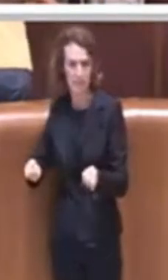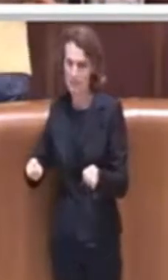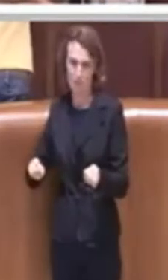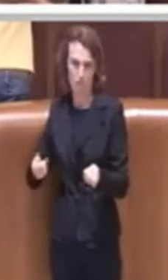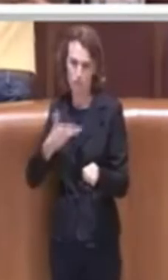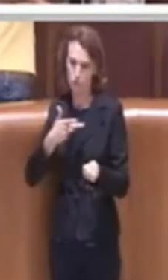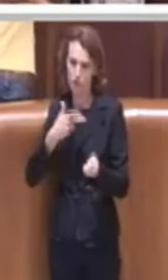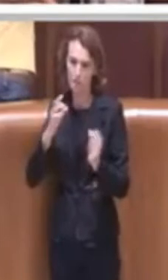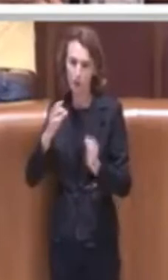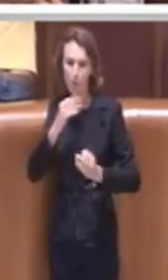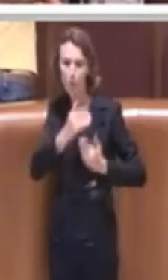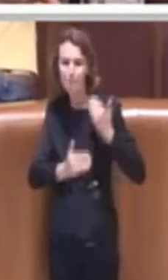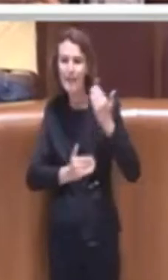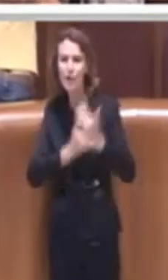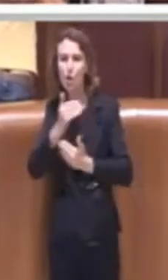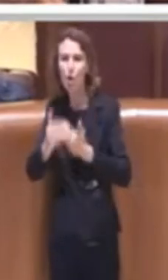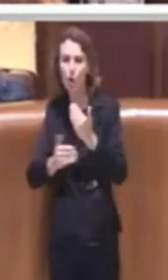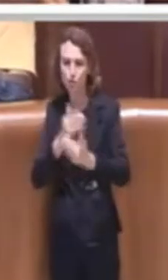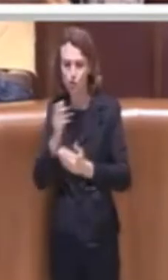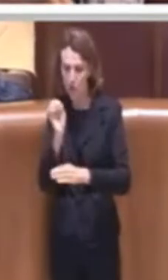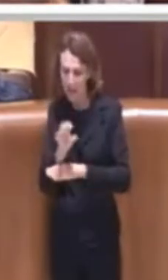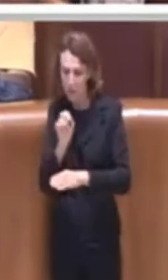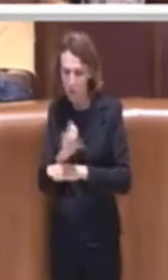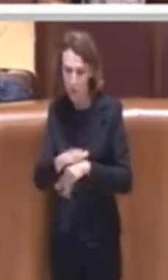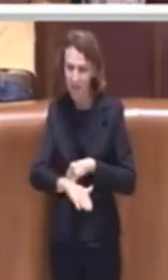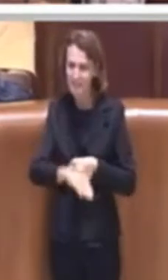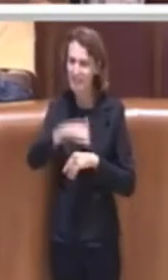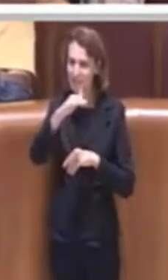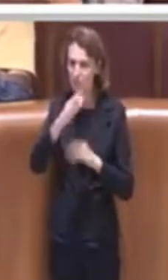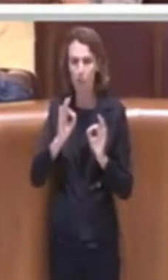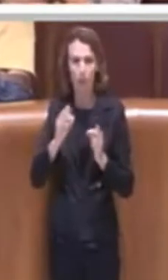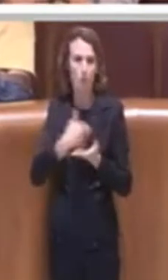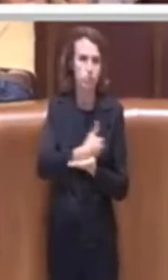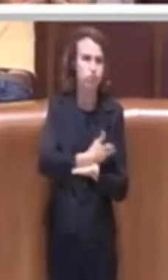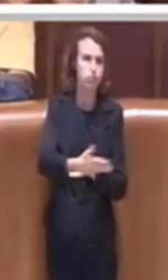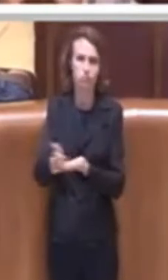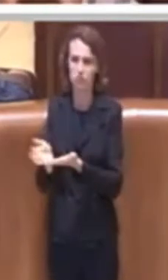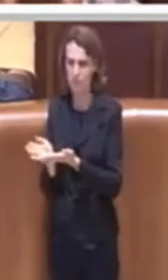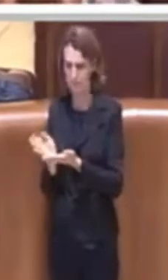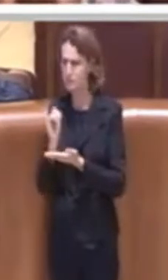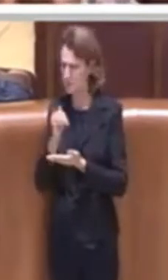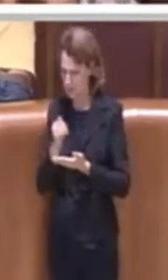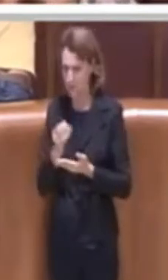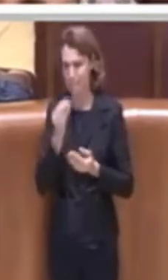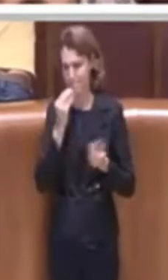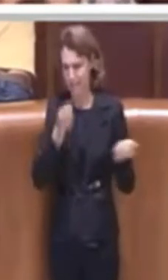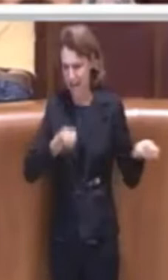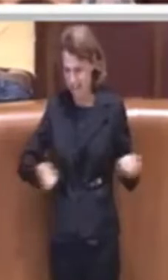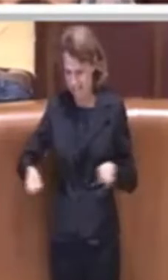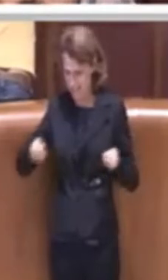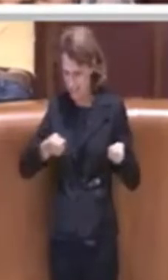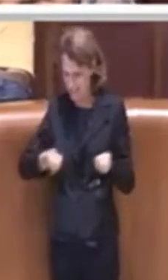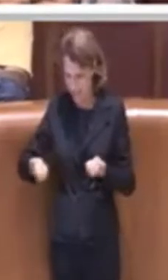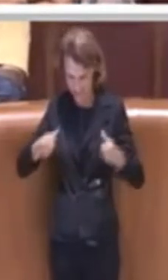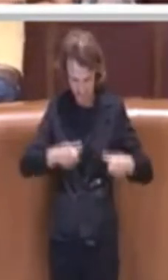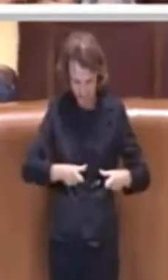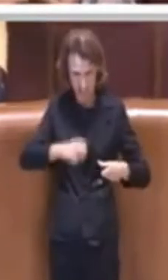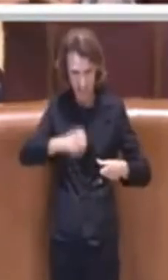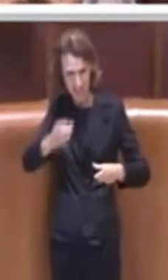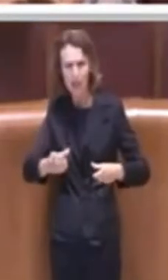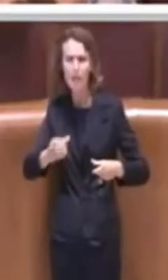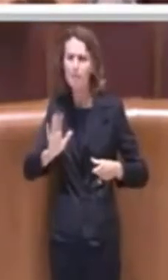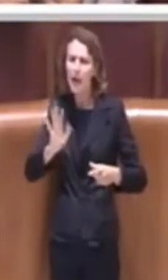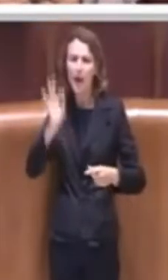educativo di più ampio respiro che va sì dalla mensa ma va proprio nella direzione di